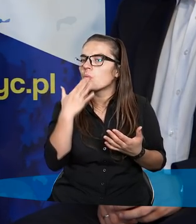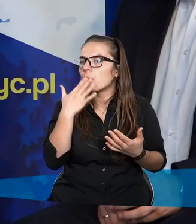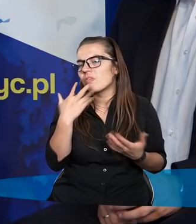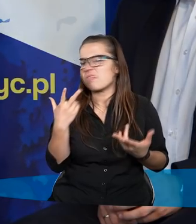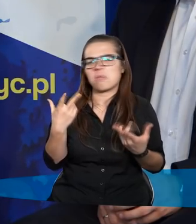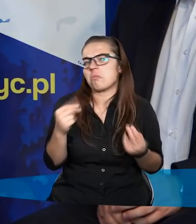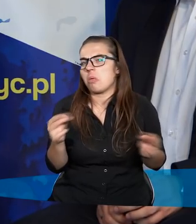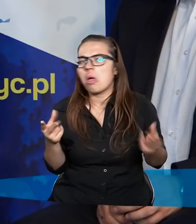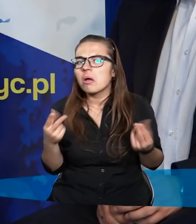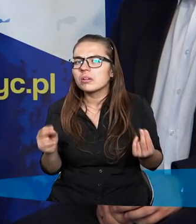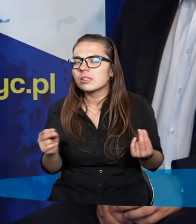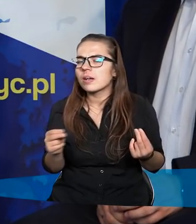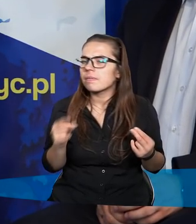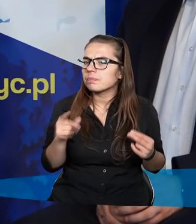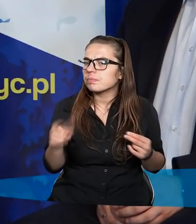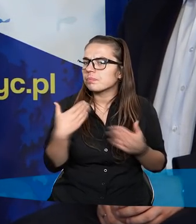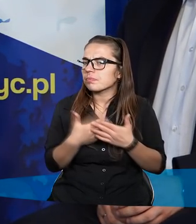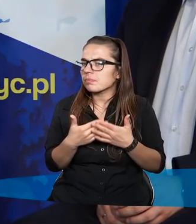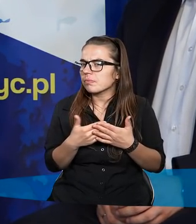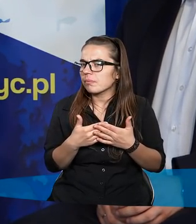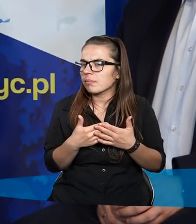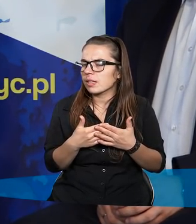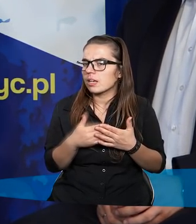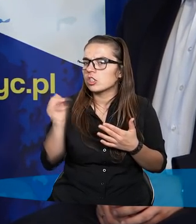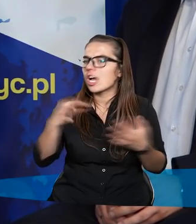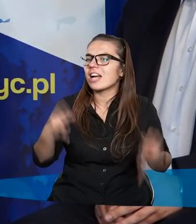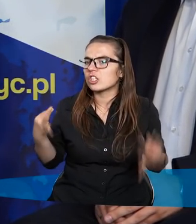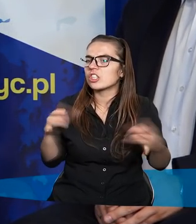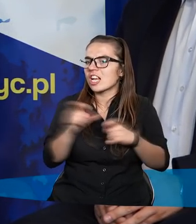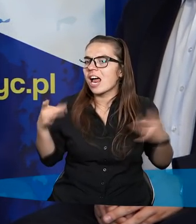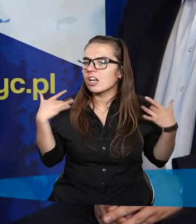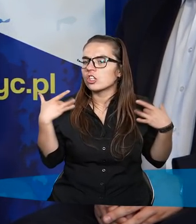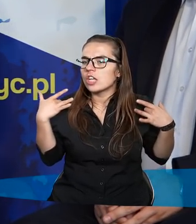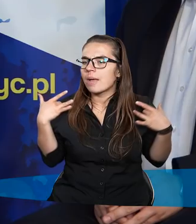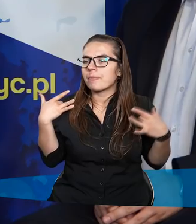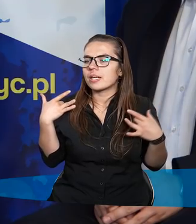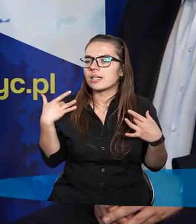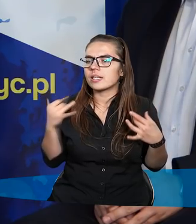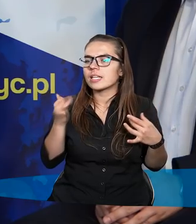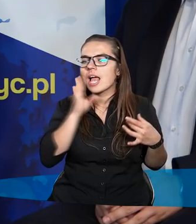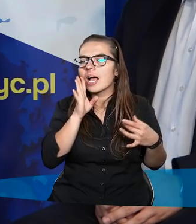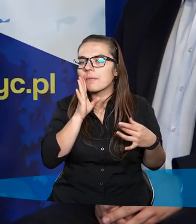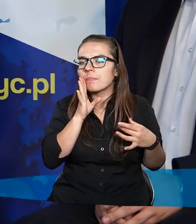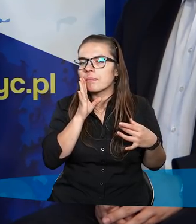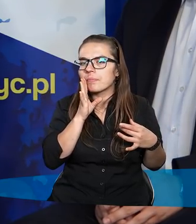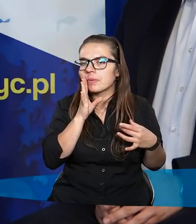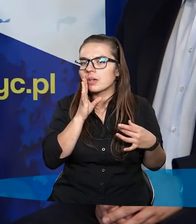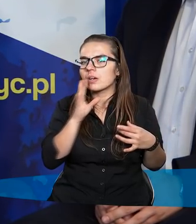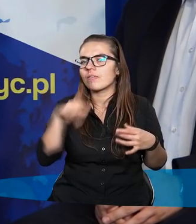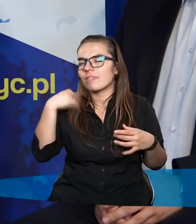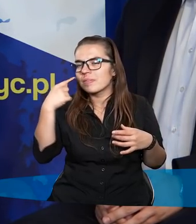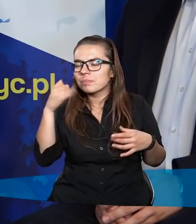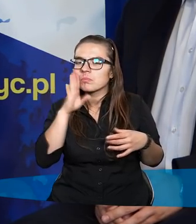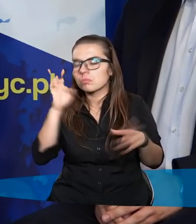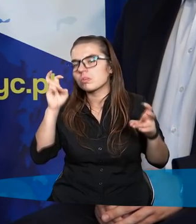mówi, nie. Wiesz dlaczego? Dlatego, że żyjemy w takich czasach, że jakby wypadło mi